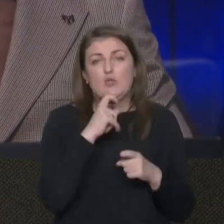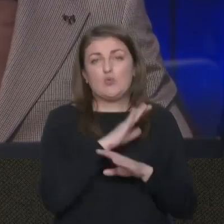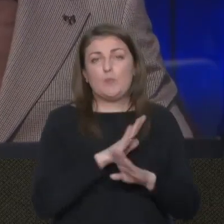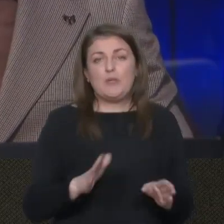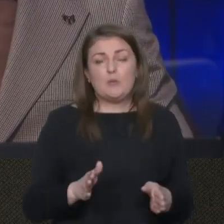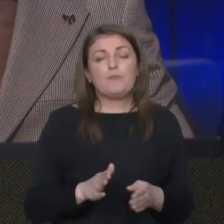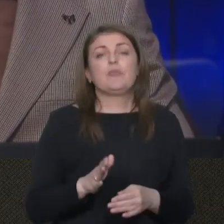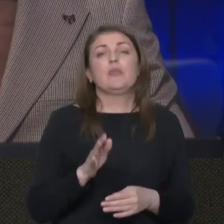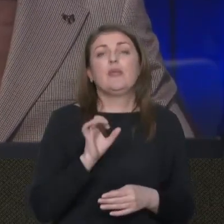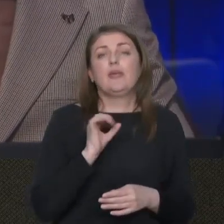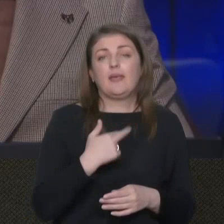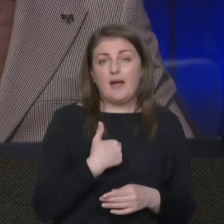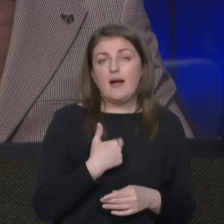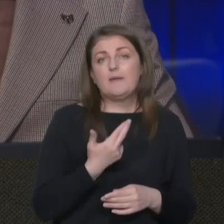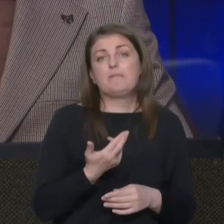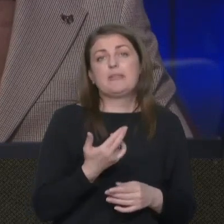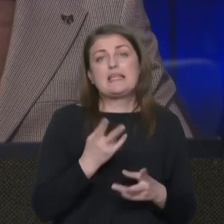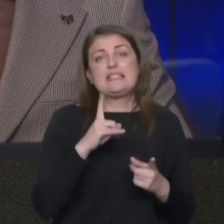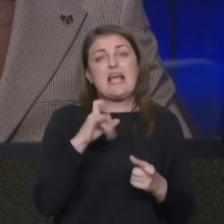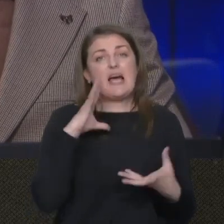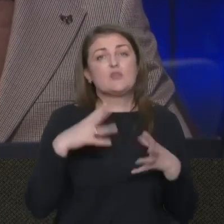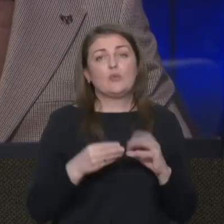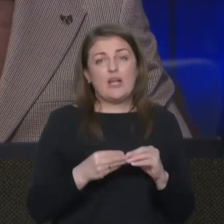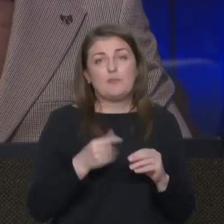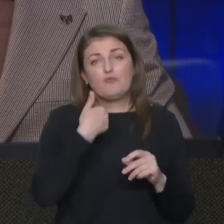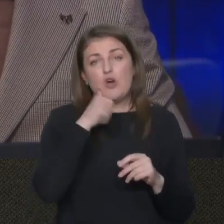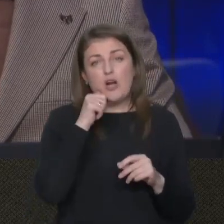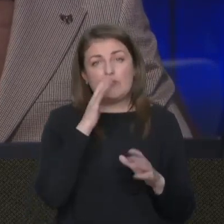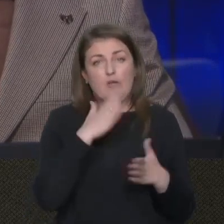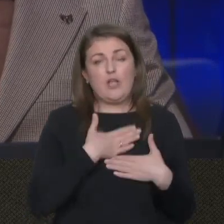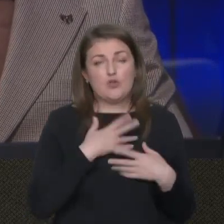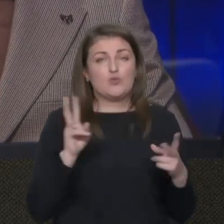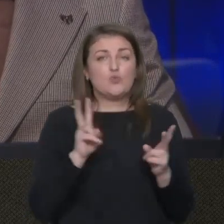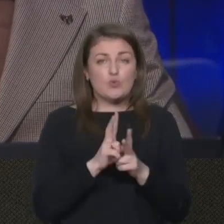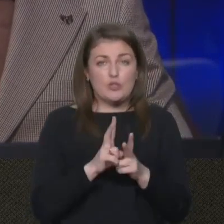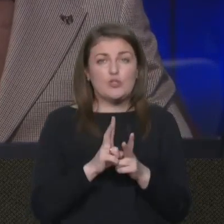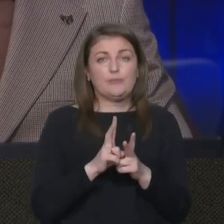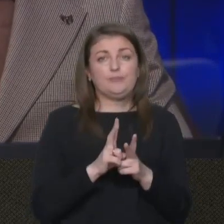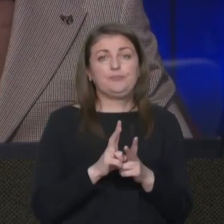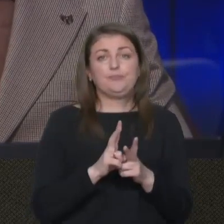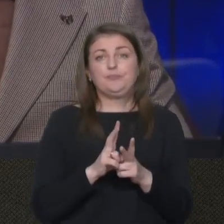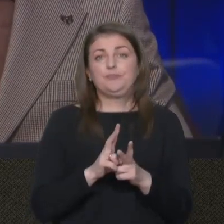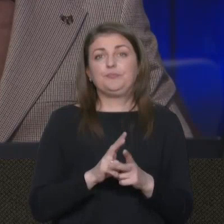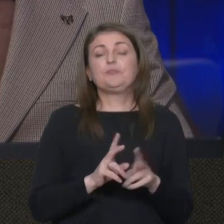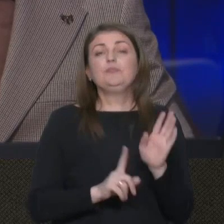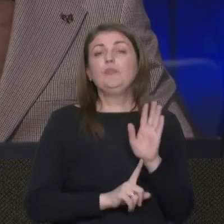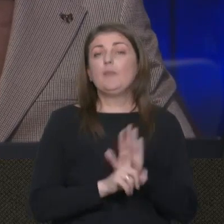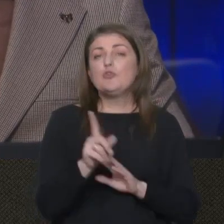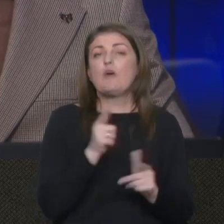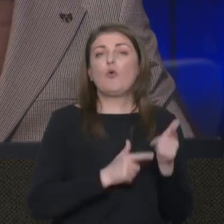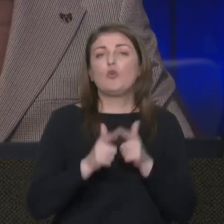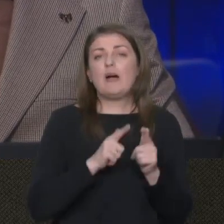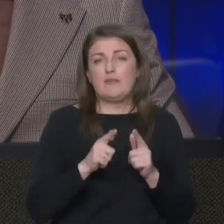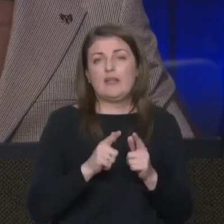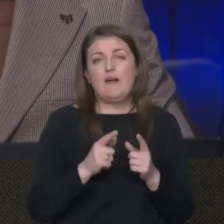Я за результатами вчорашньої нашої зустрічі почав готувати